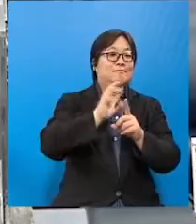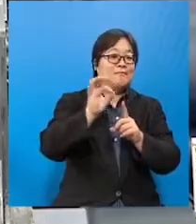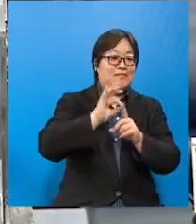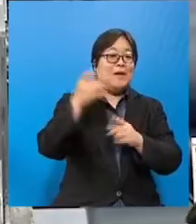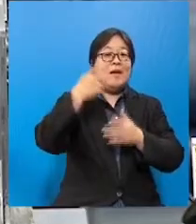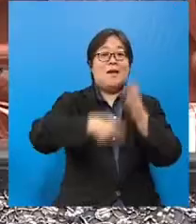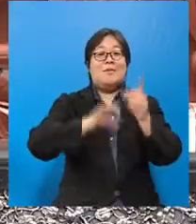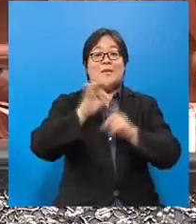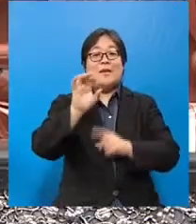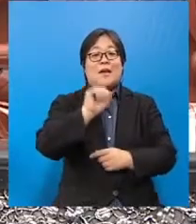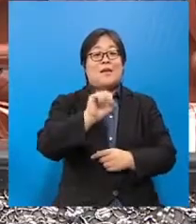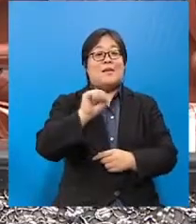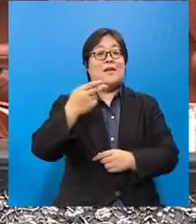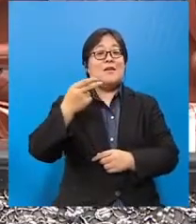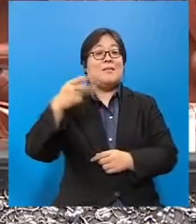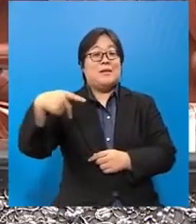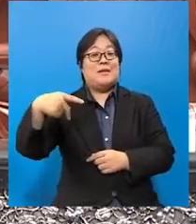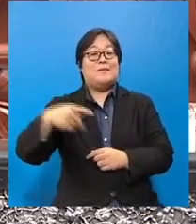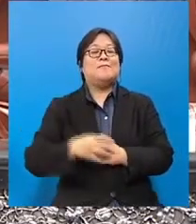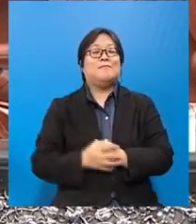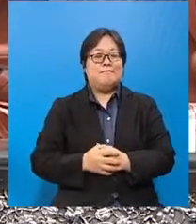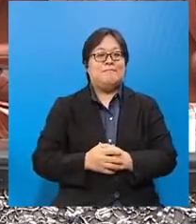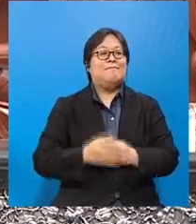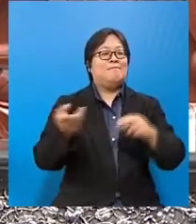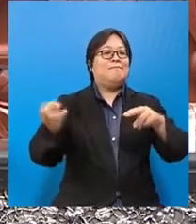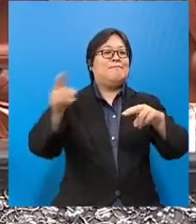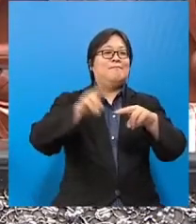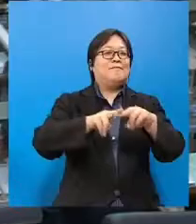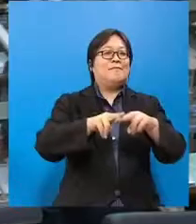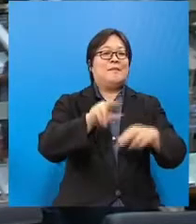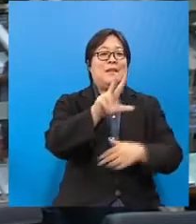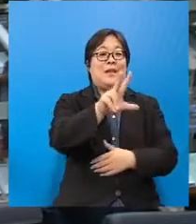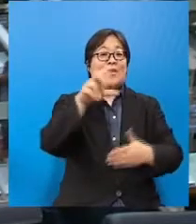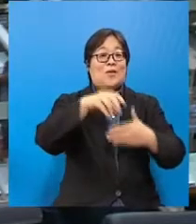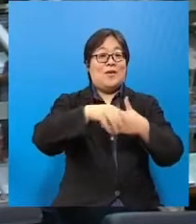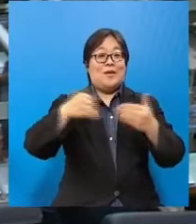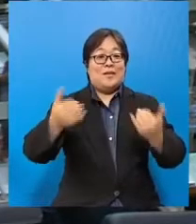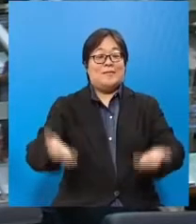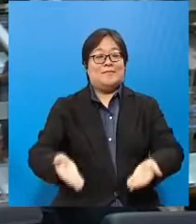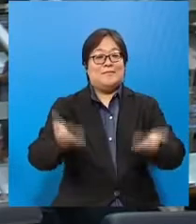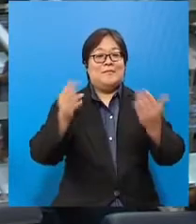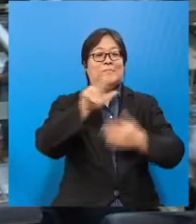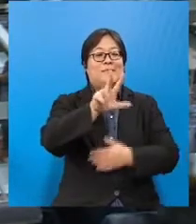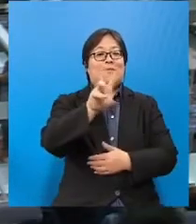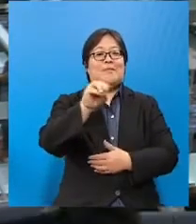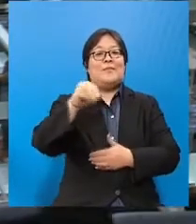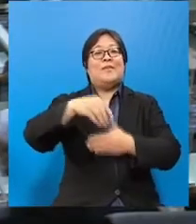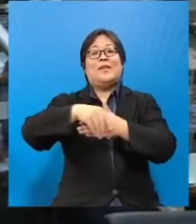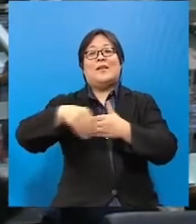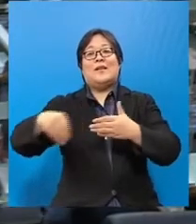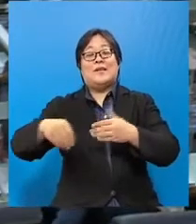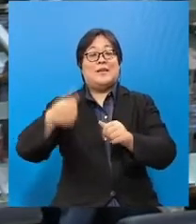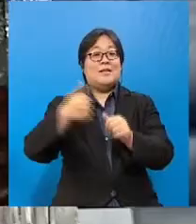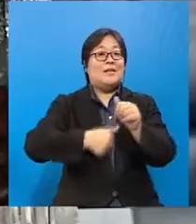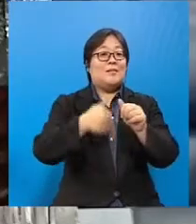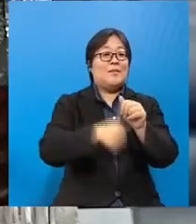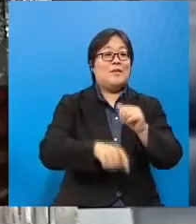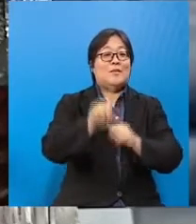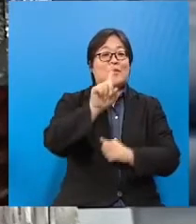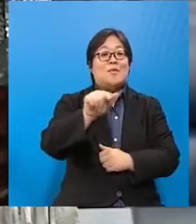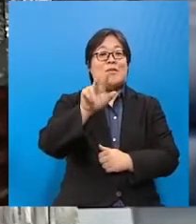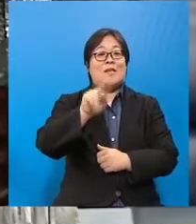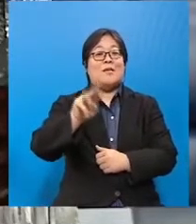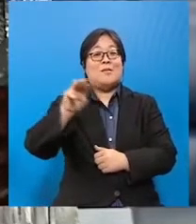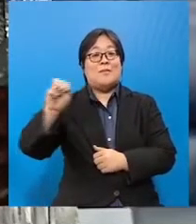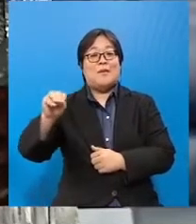harga padi SSHP juga telah dinaikkan daripada RM300 kepada RM360 bagi setiap satu tan metrik